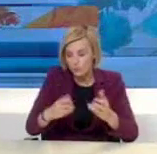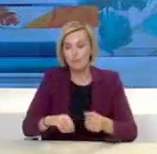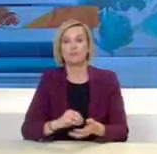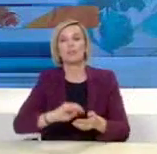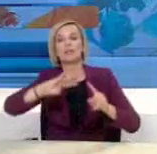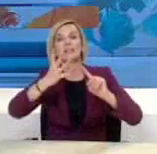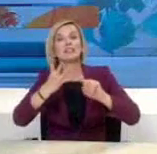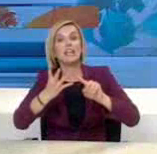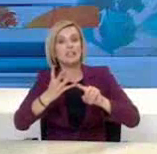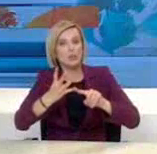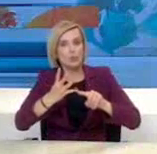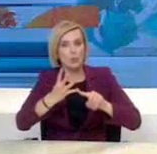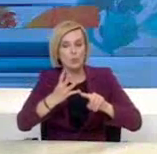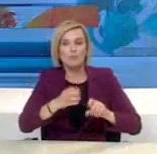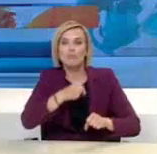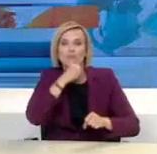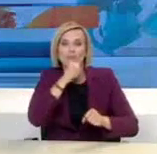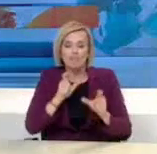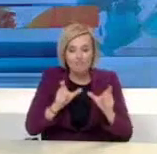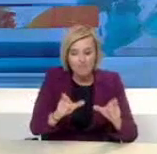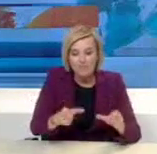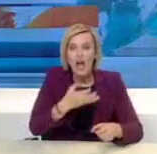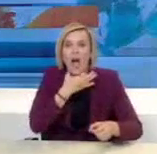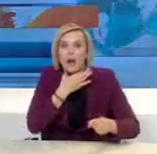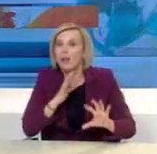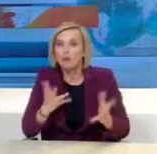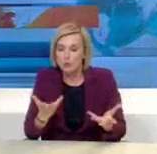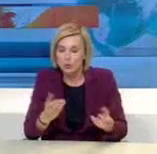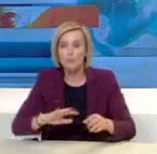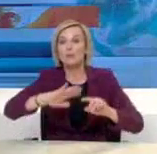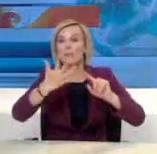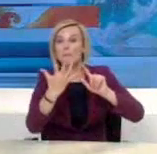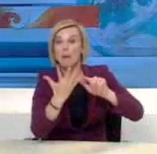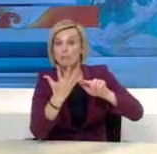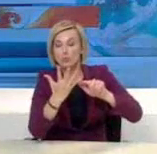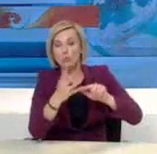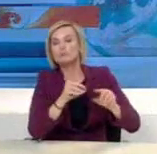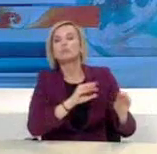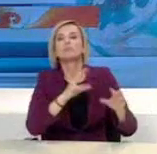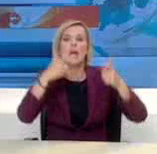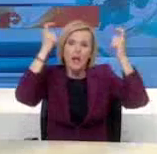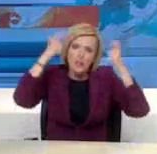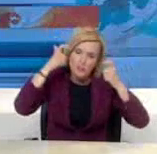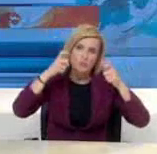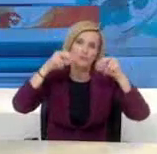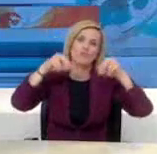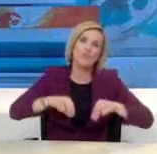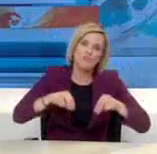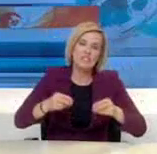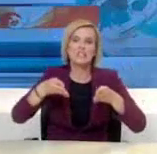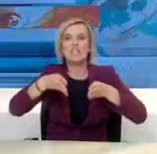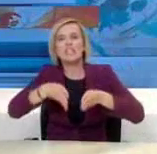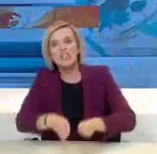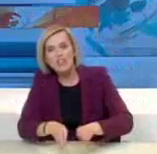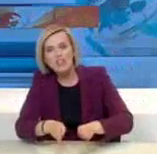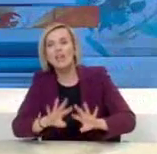κίνηση για παροχή βοήθεια σε ανθρώπους που βρίσκονται σε ανάγκη. Πέμπτον, μετάβαση σε τελετή, υπό τους όρους που προβλέπει ο νόμος ή μετάβαση